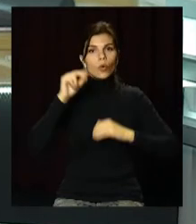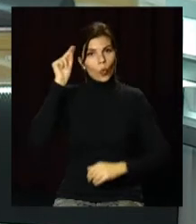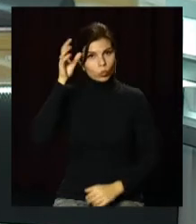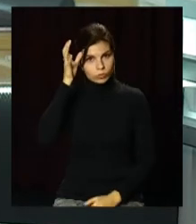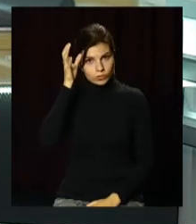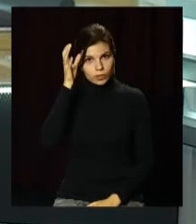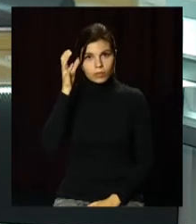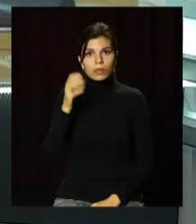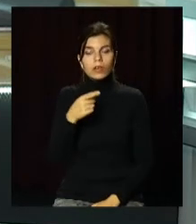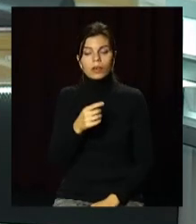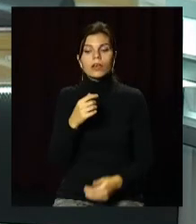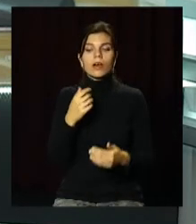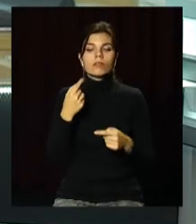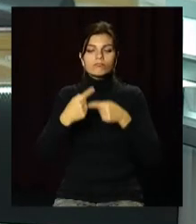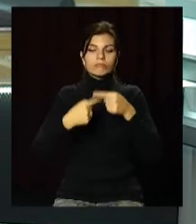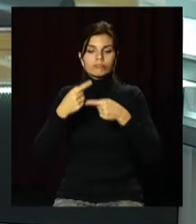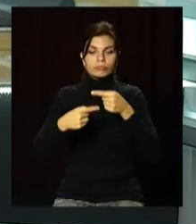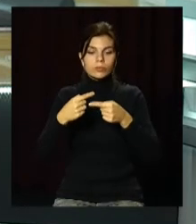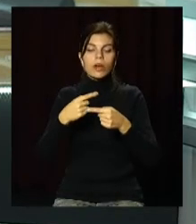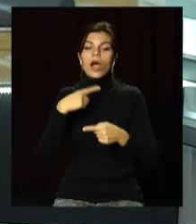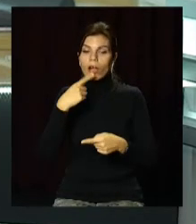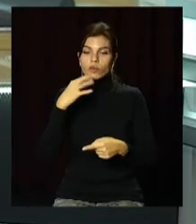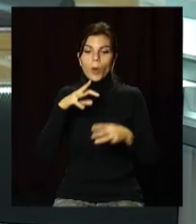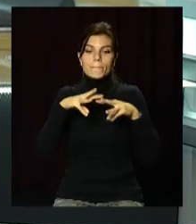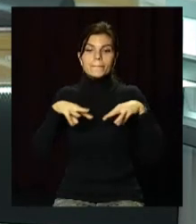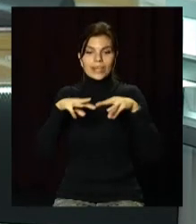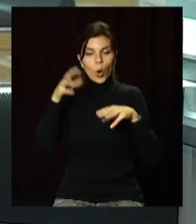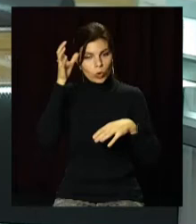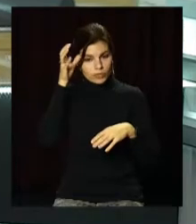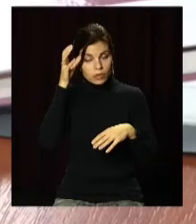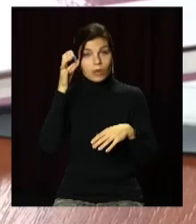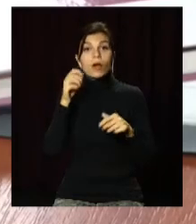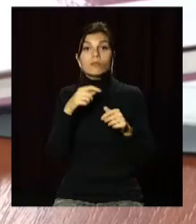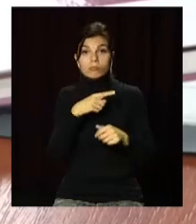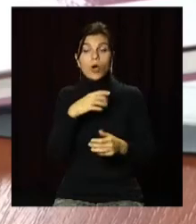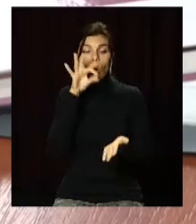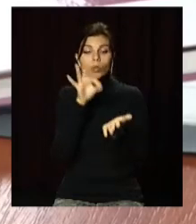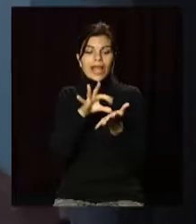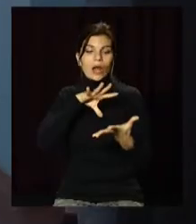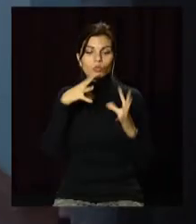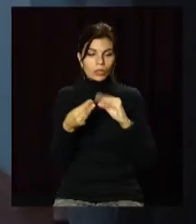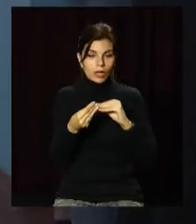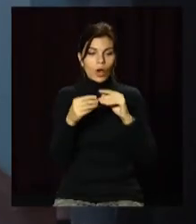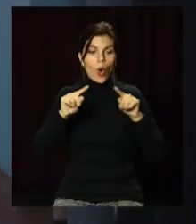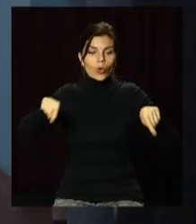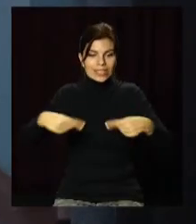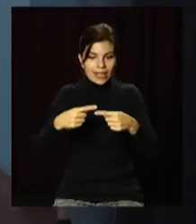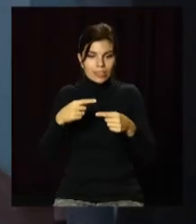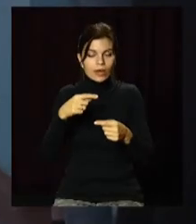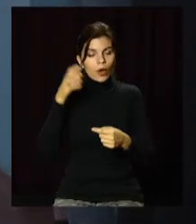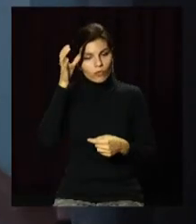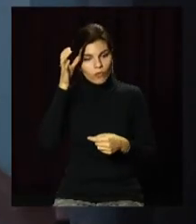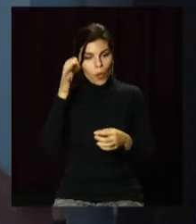передбачає запровадження інноваційних підходів, кажуть у Міносвіти. Зокрема, під час оцінювання результатів та організації освітнього